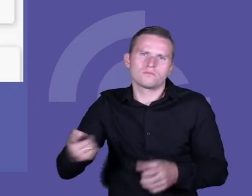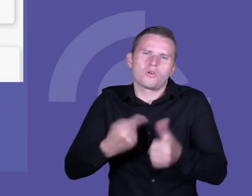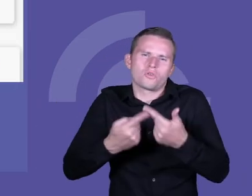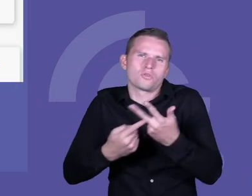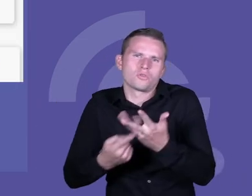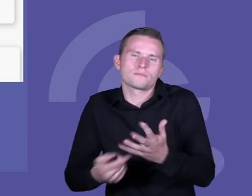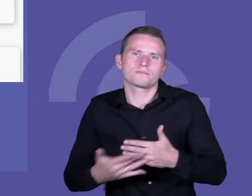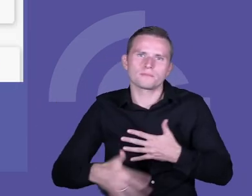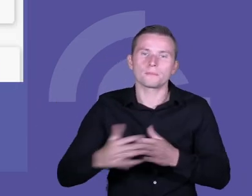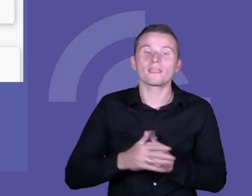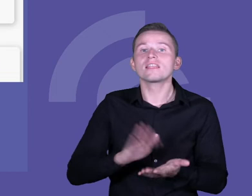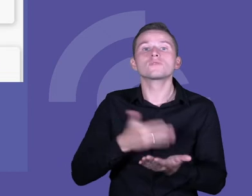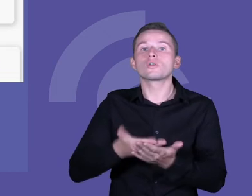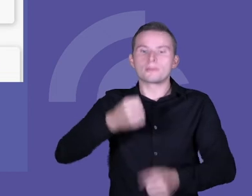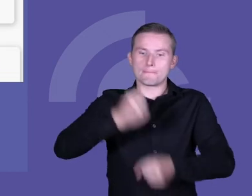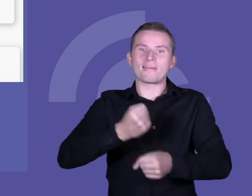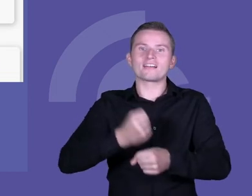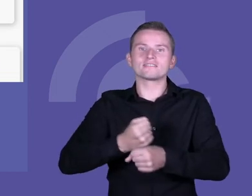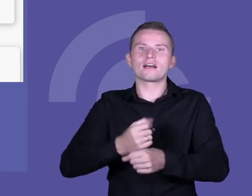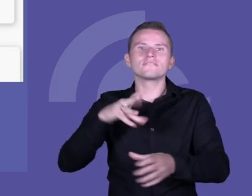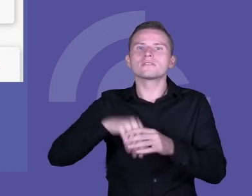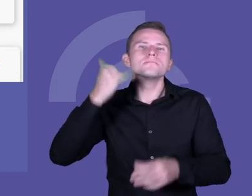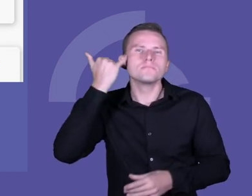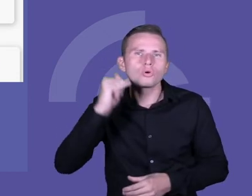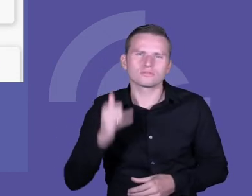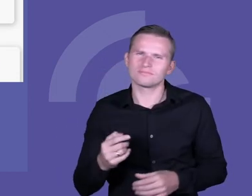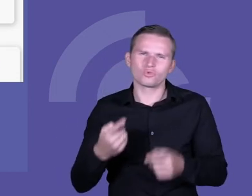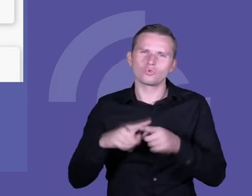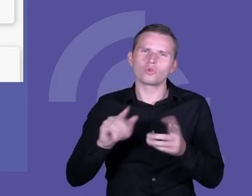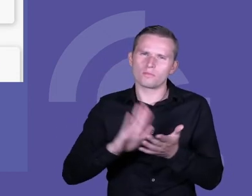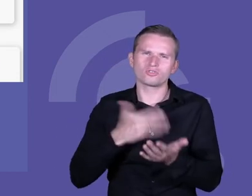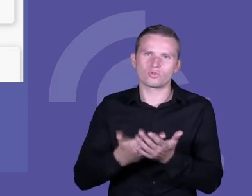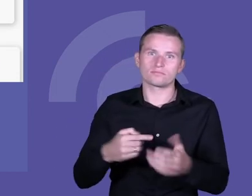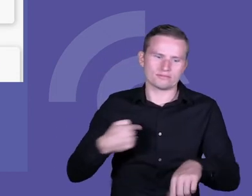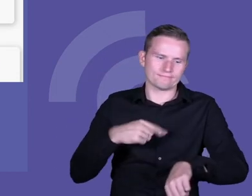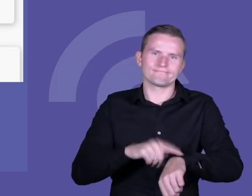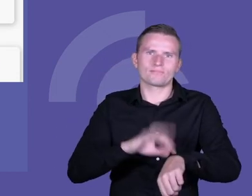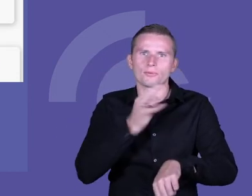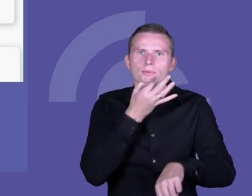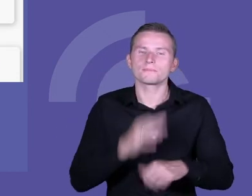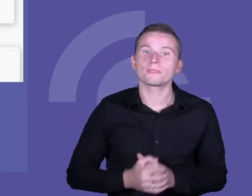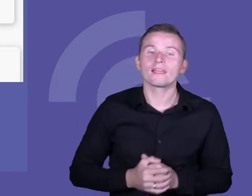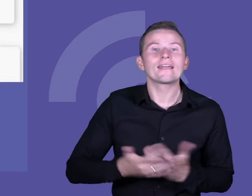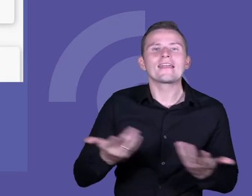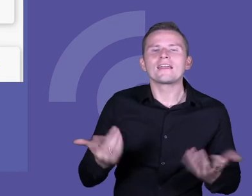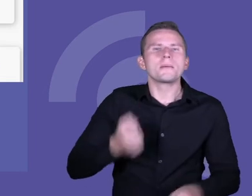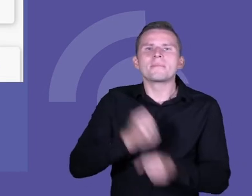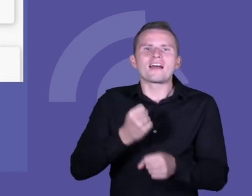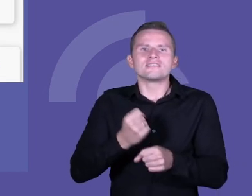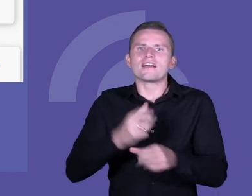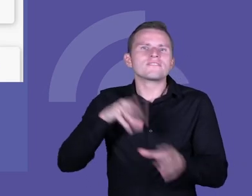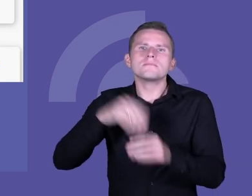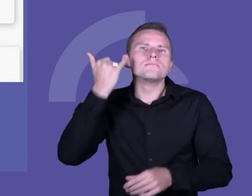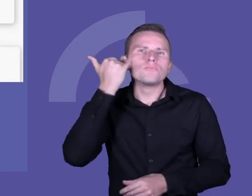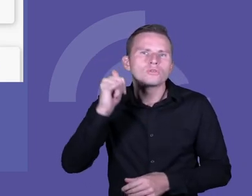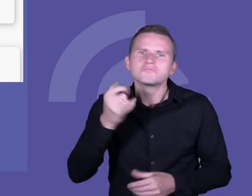przykładzie pracy z błędem. Jeden szybciutki przykład, bo ja się też ścigam z czasem, drodzy Państwo. Co to znaczy praca z błędem,